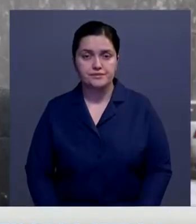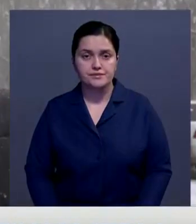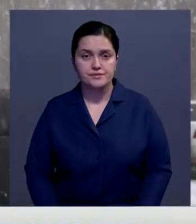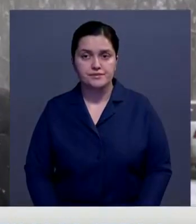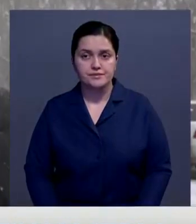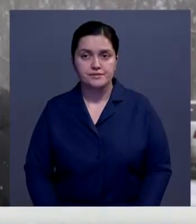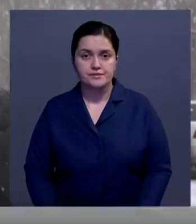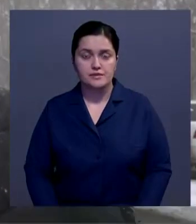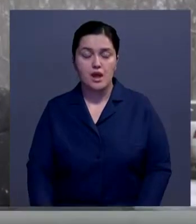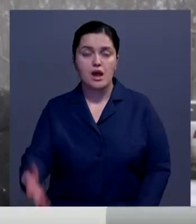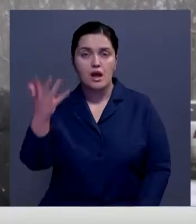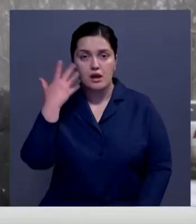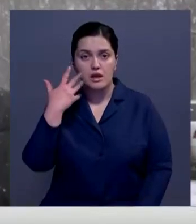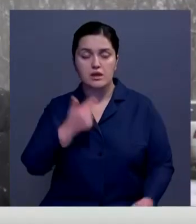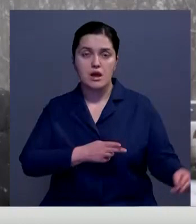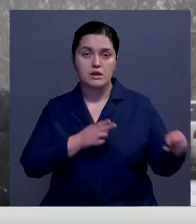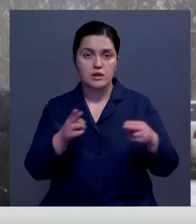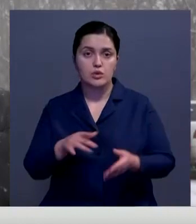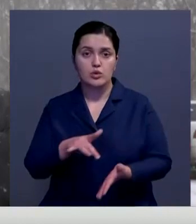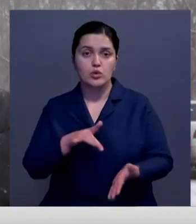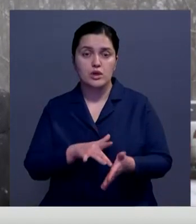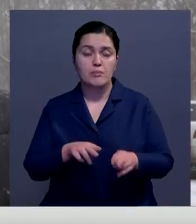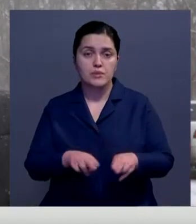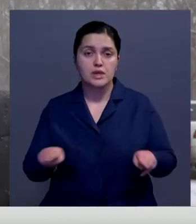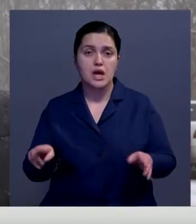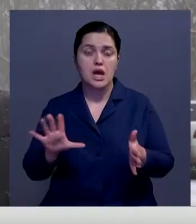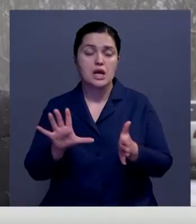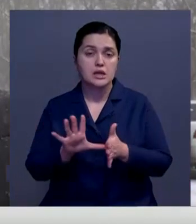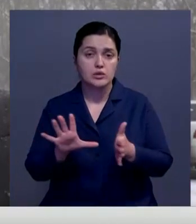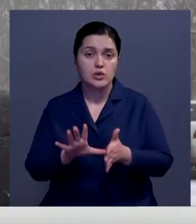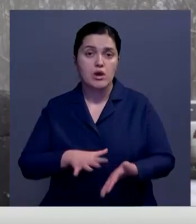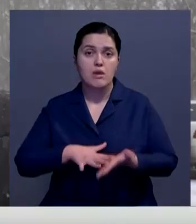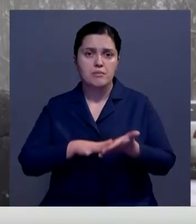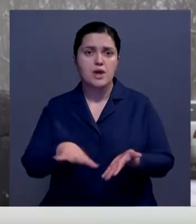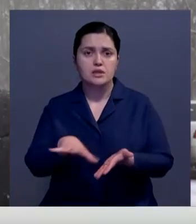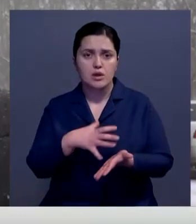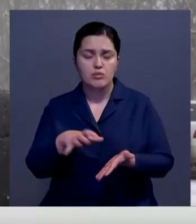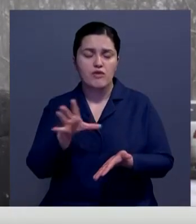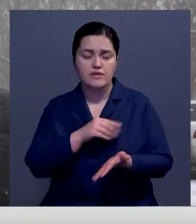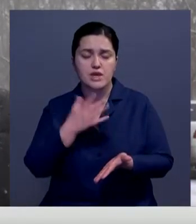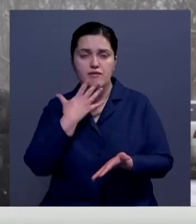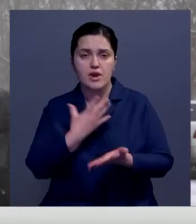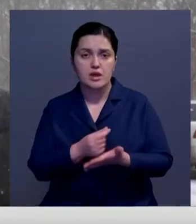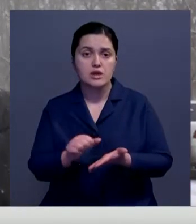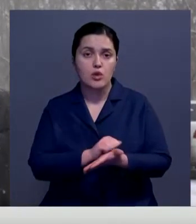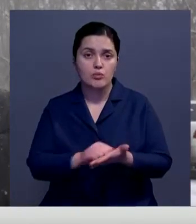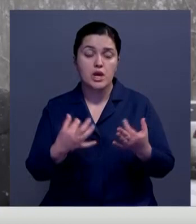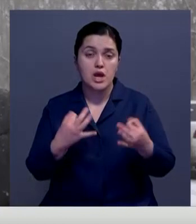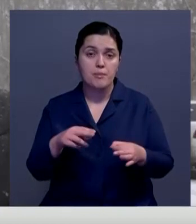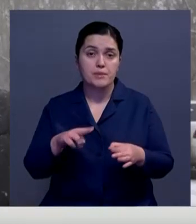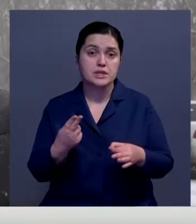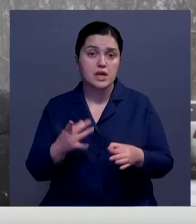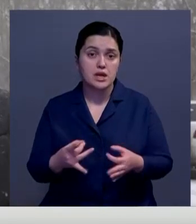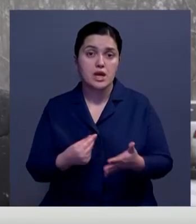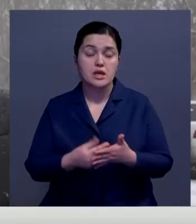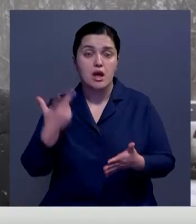Когда едут в город Петропавловск, они электронно подают заявление, сканируют все свои документы разрешительные и ПЦР-тест. И когда машина уже